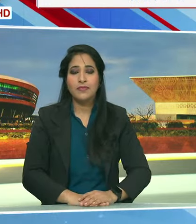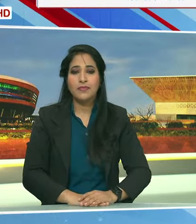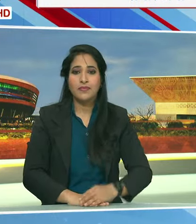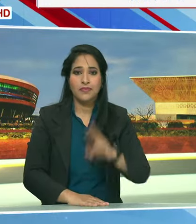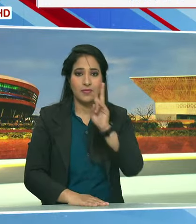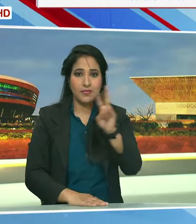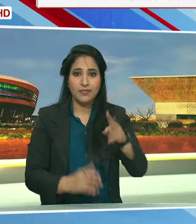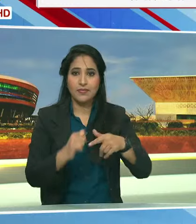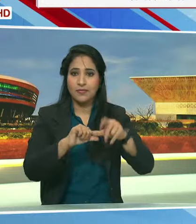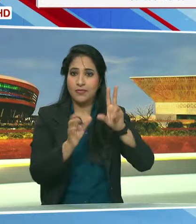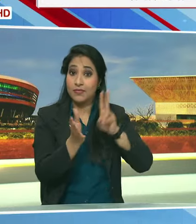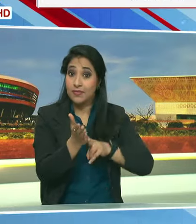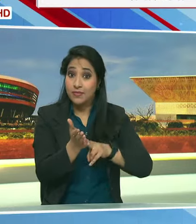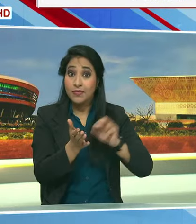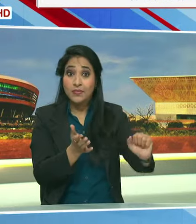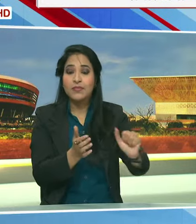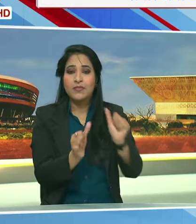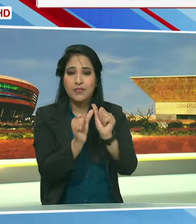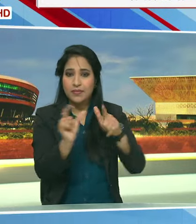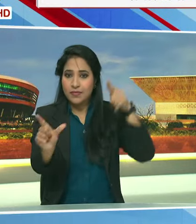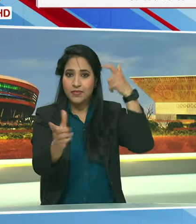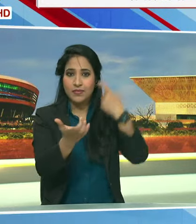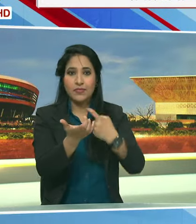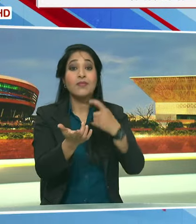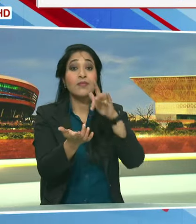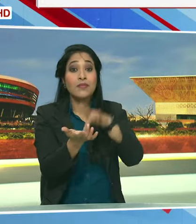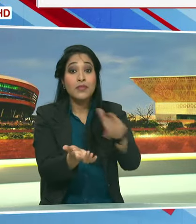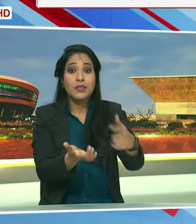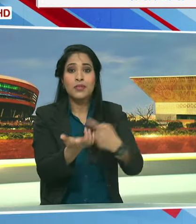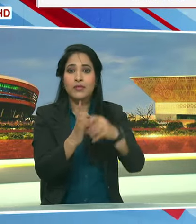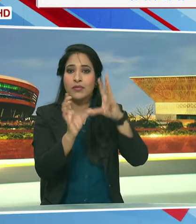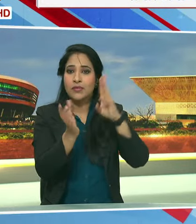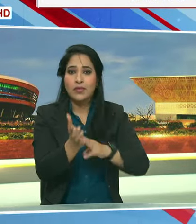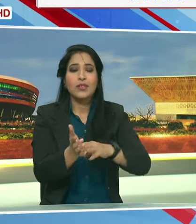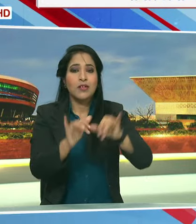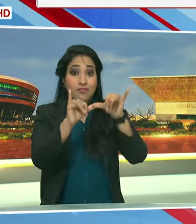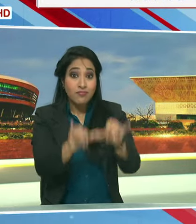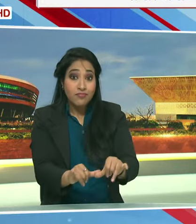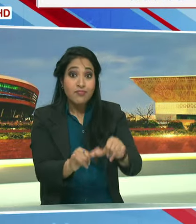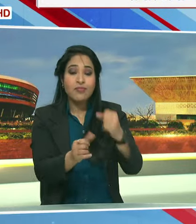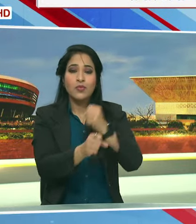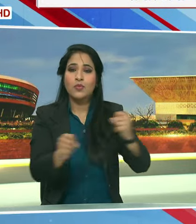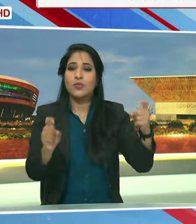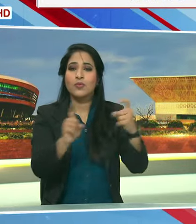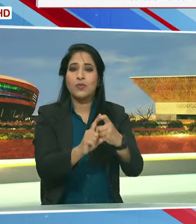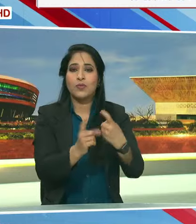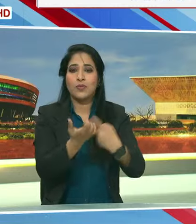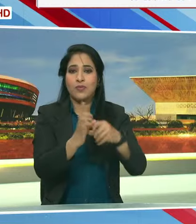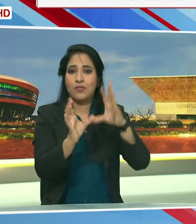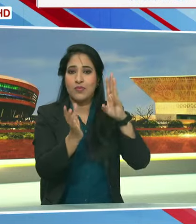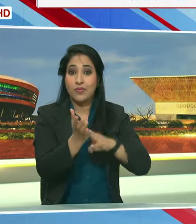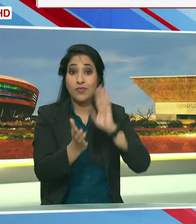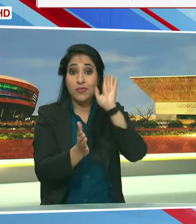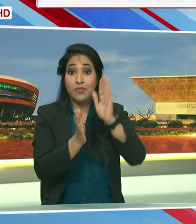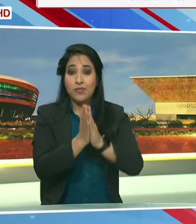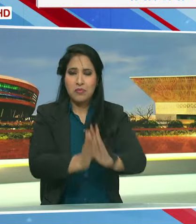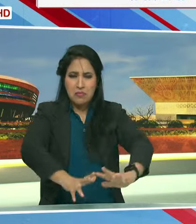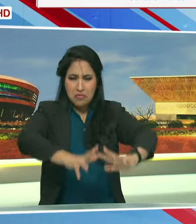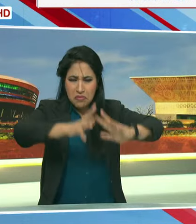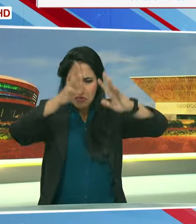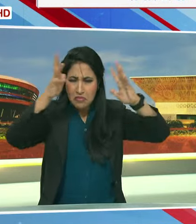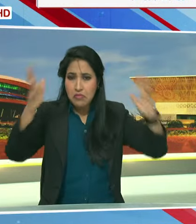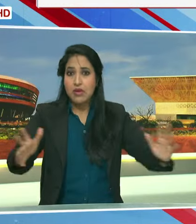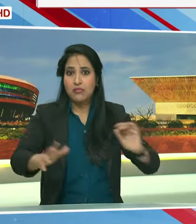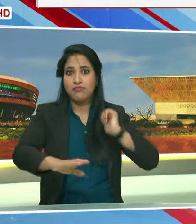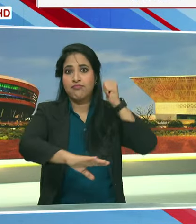22 जनवरी को अयोध्या में श्री राम जन्म भूमी में भगवान श्री राम के मंदिर में भव्य प्रान